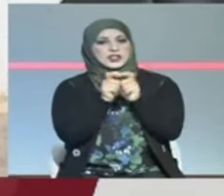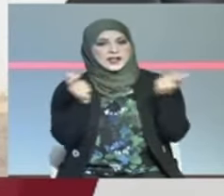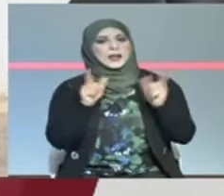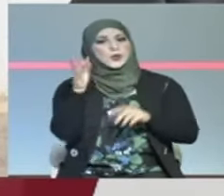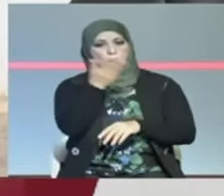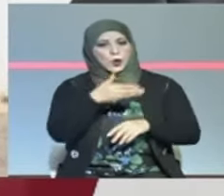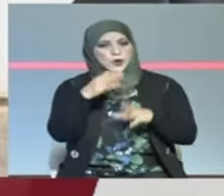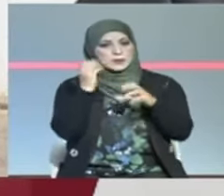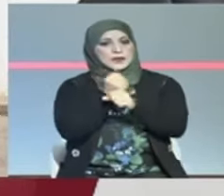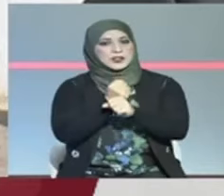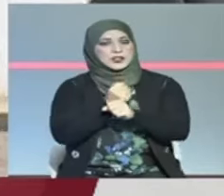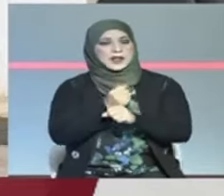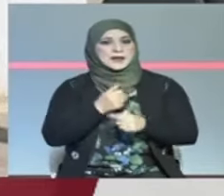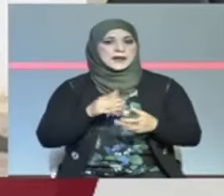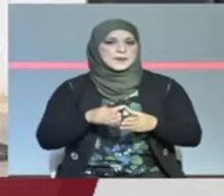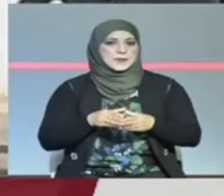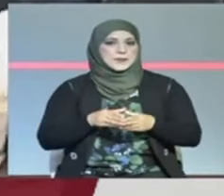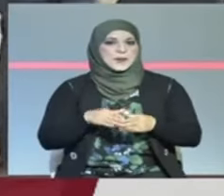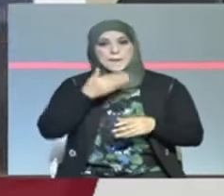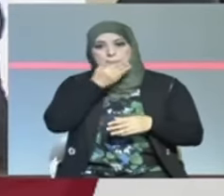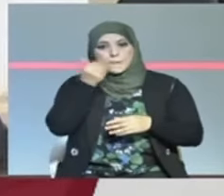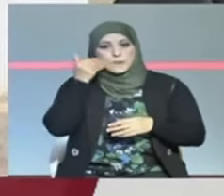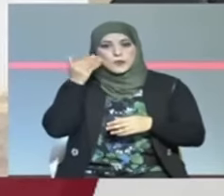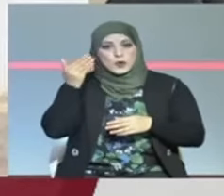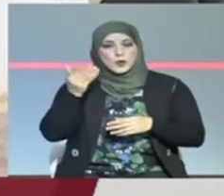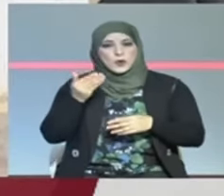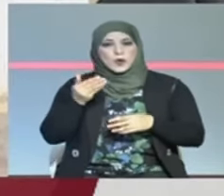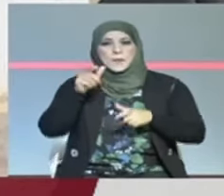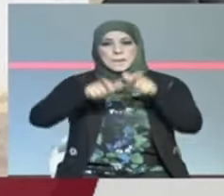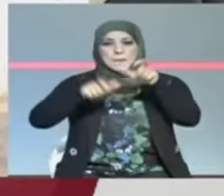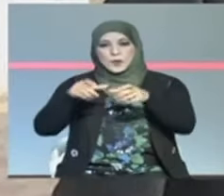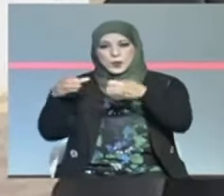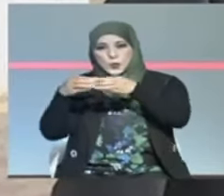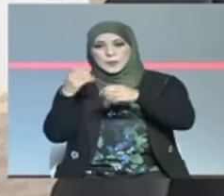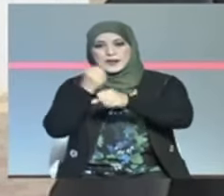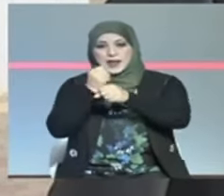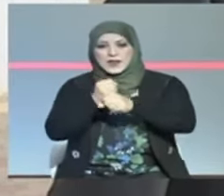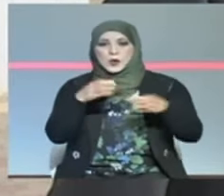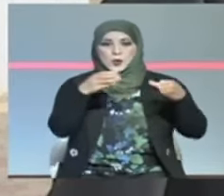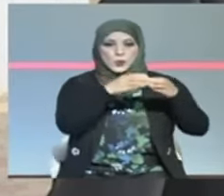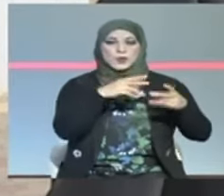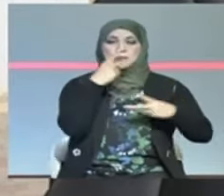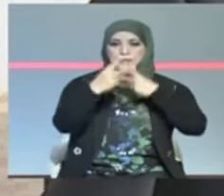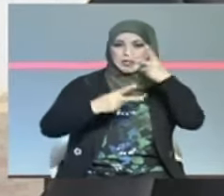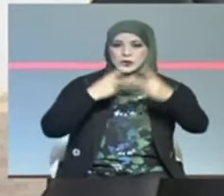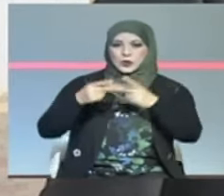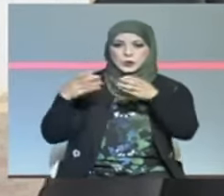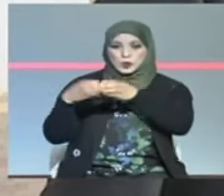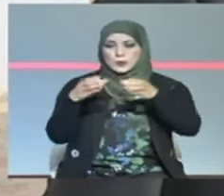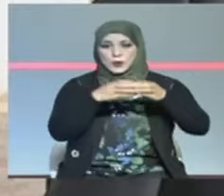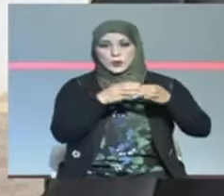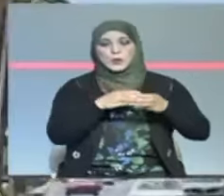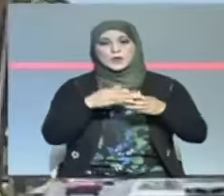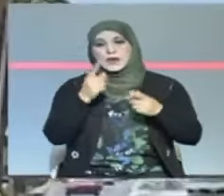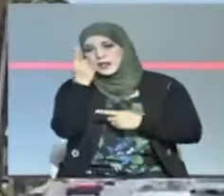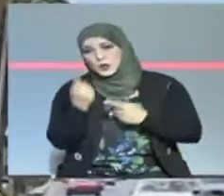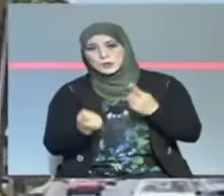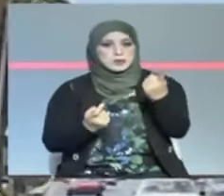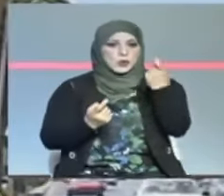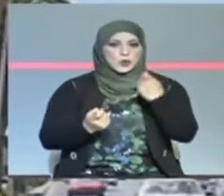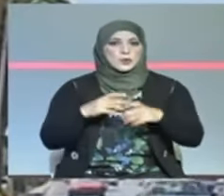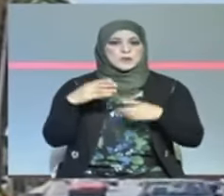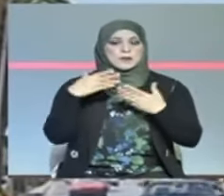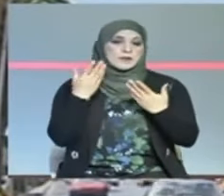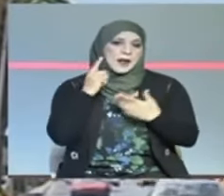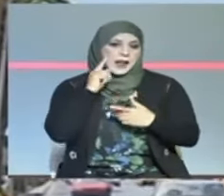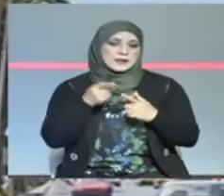فيه ونسكول تعرف خير مني عملنا مبدأ التناوب مبدأ الحصة أو حتى التناوب يوم بيوم وفي